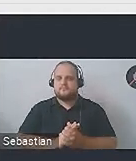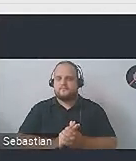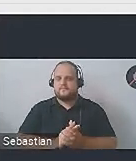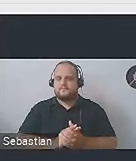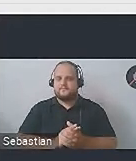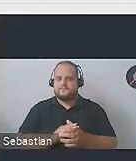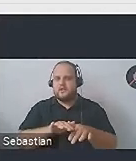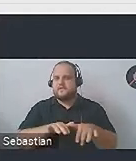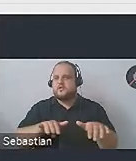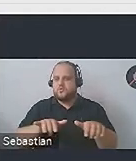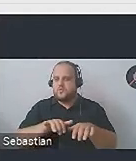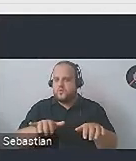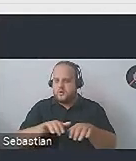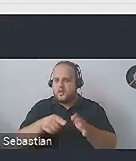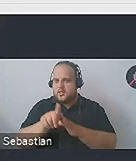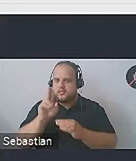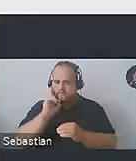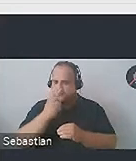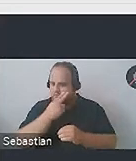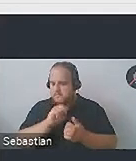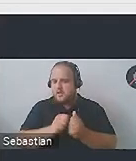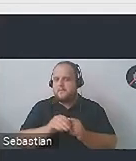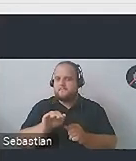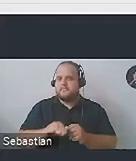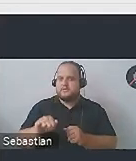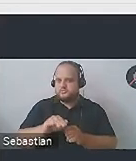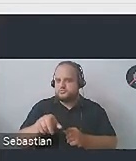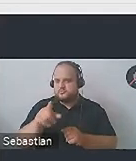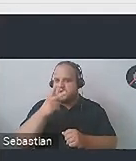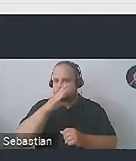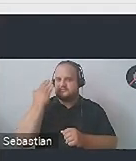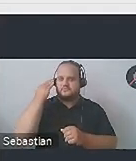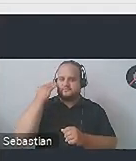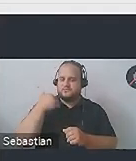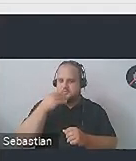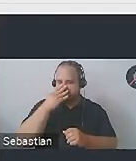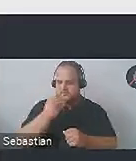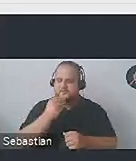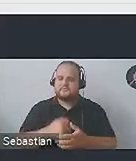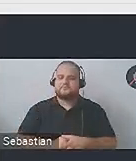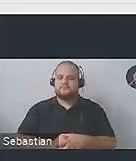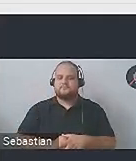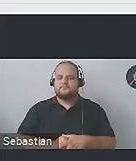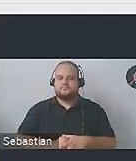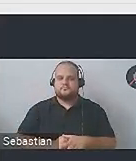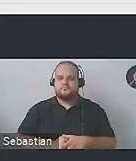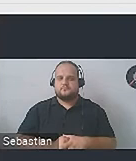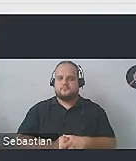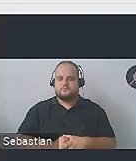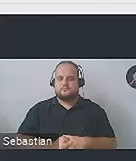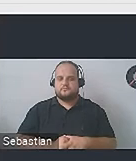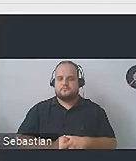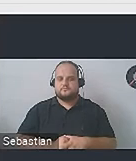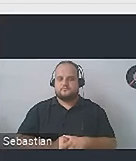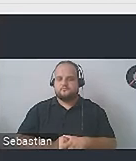klawiatura brajlowska, albo myszka typu trackball. To są właśnie te alternatywne urządzenia, urządzenia